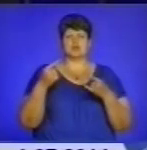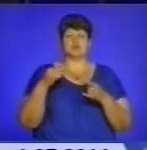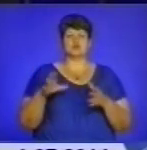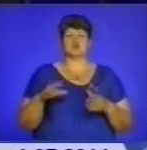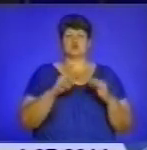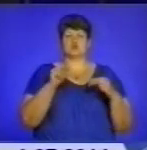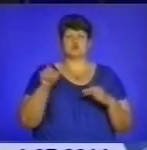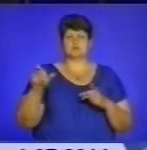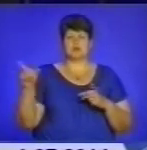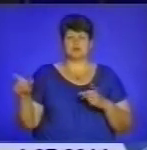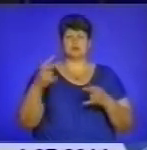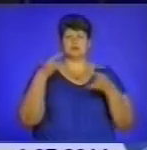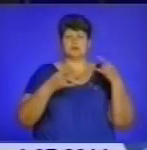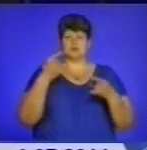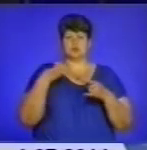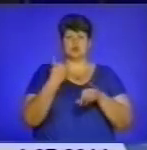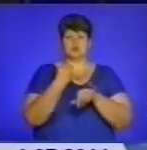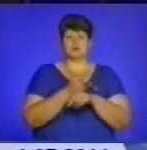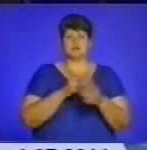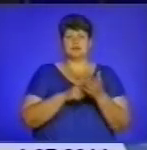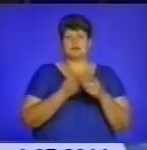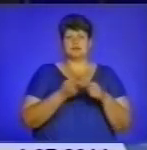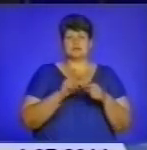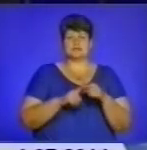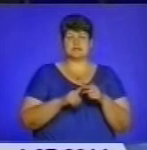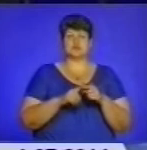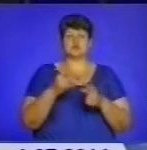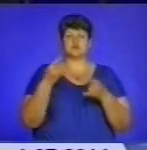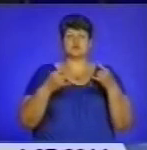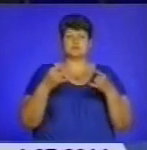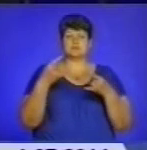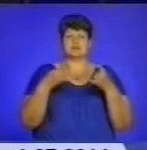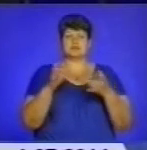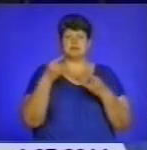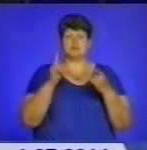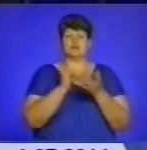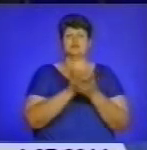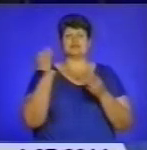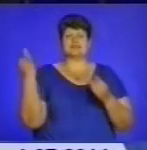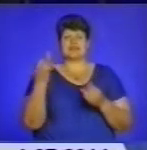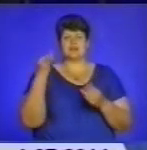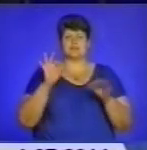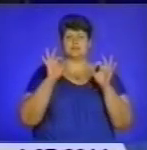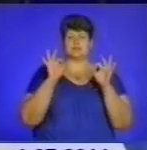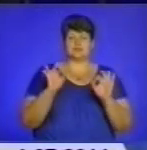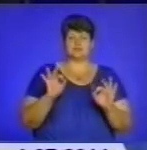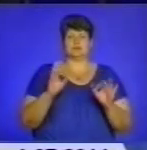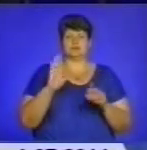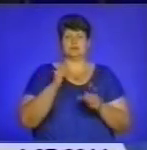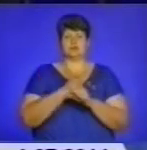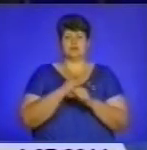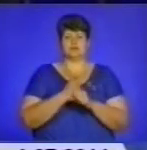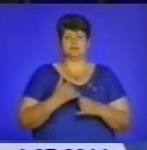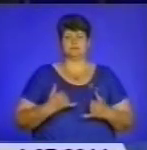мета – незаангажоване інформування українських громадян. Суспільне телебачення має бути правдивим, цікавим та працювати на благо держави.